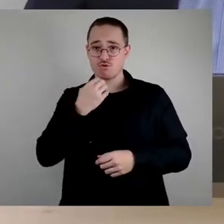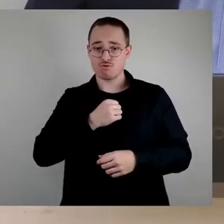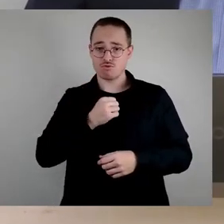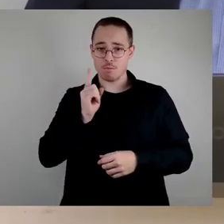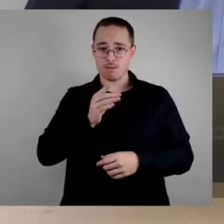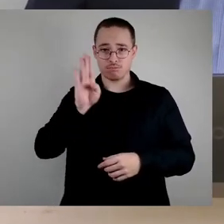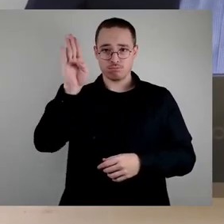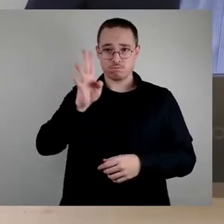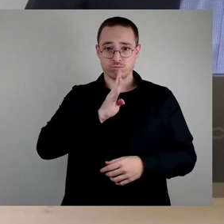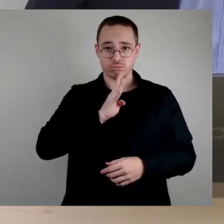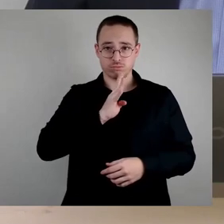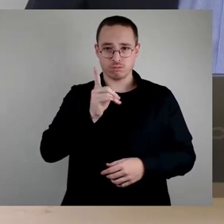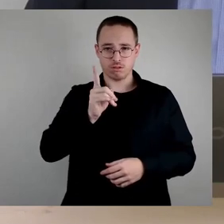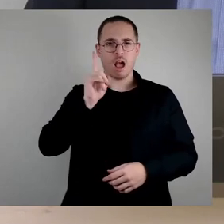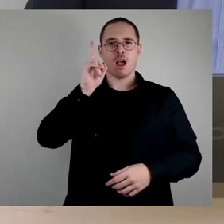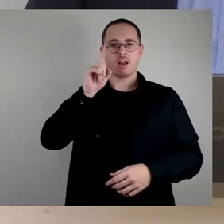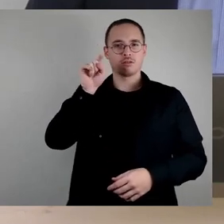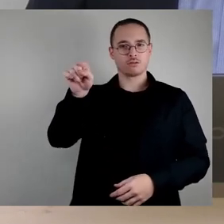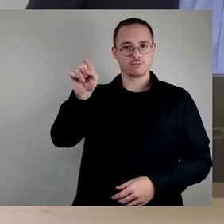sehen. Ach doch, Herr Nietzsche will.